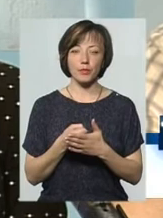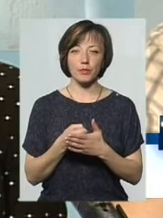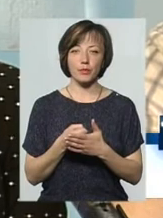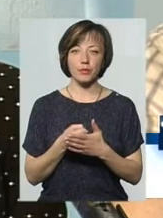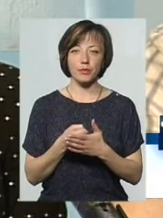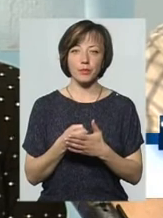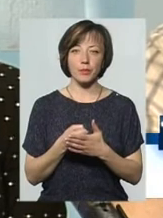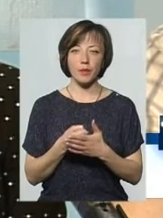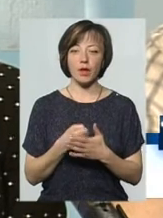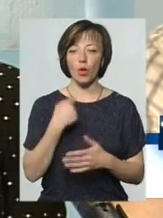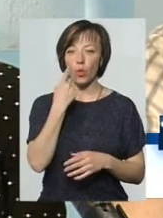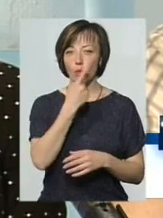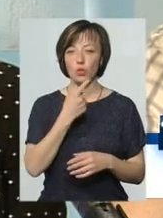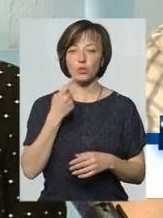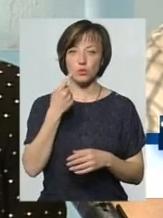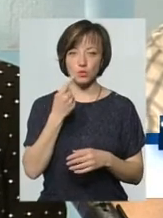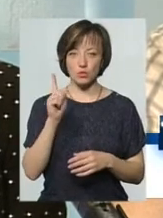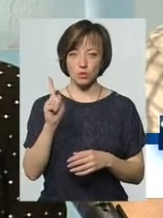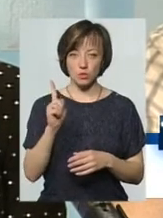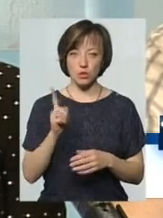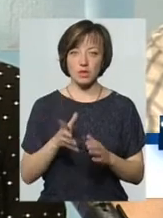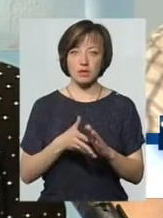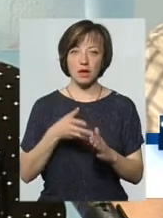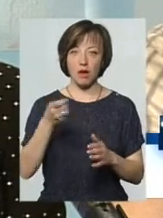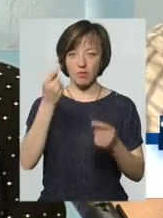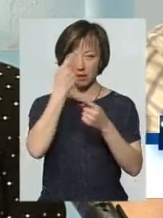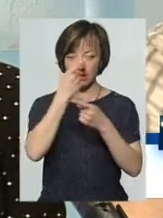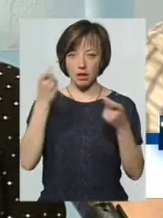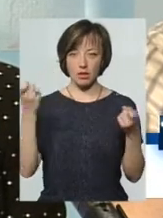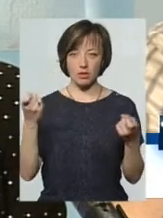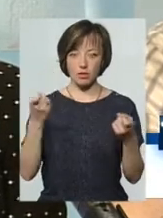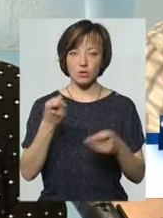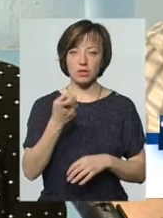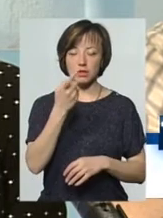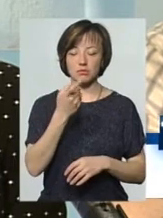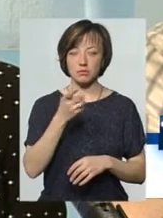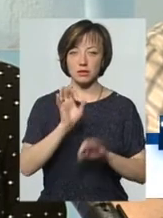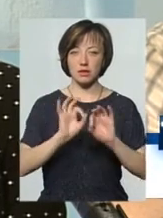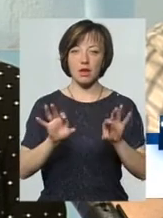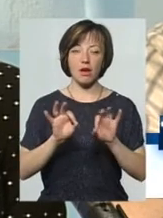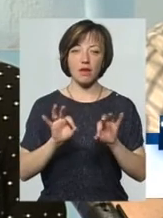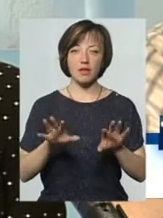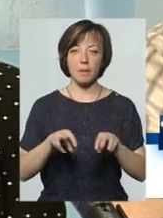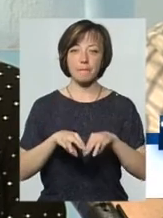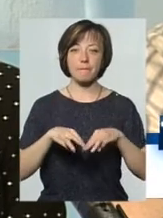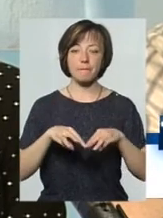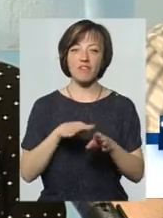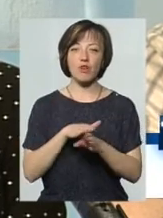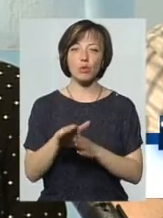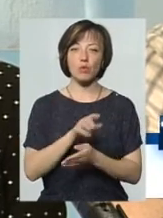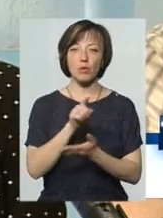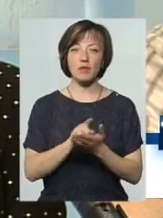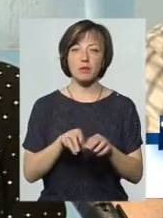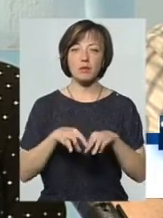усно заявлених, вкотре, підкреслюю, декларативно заявлених виконуючий